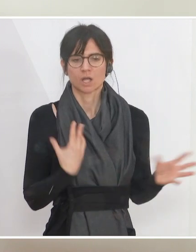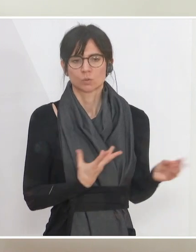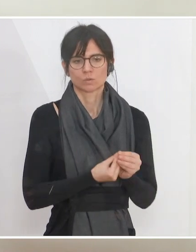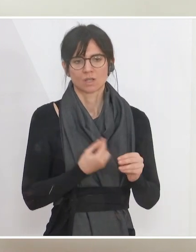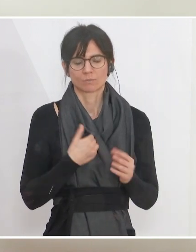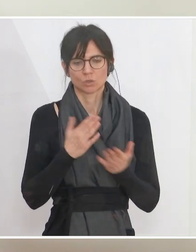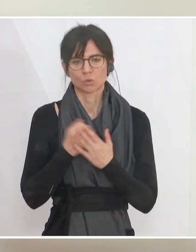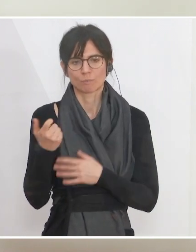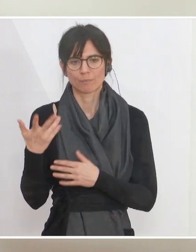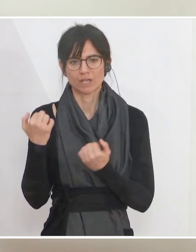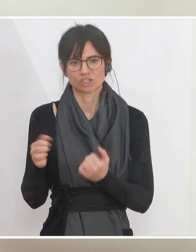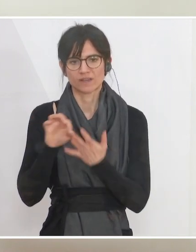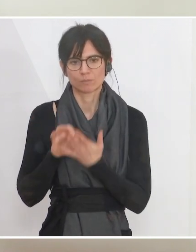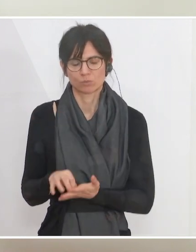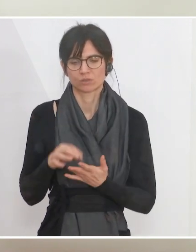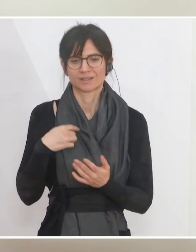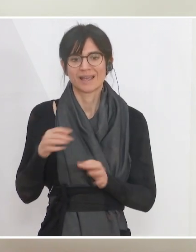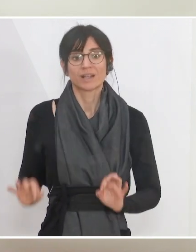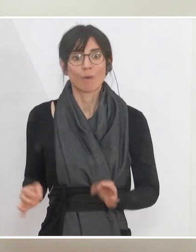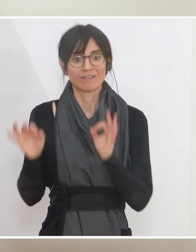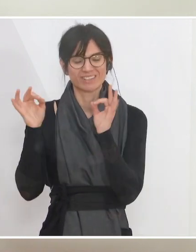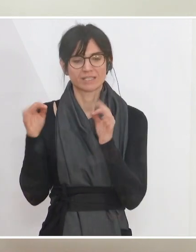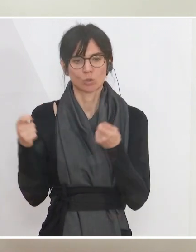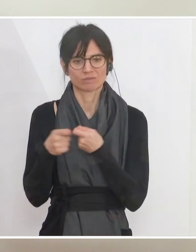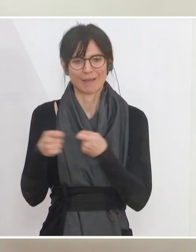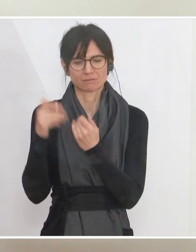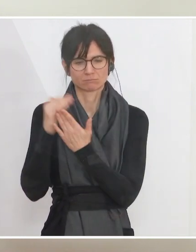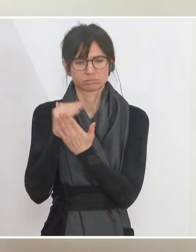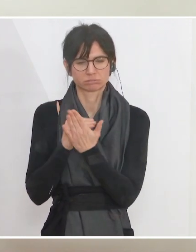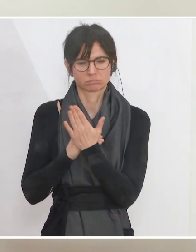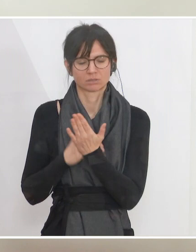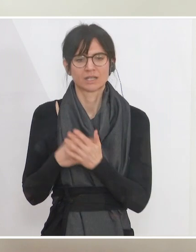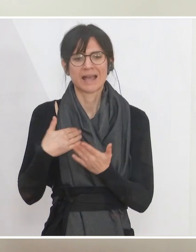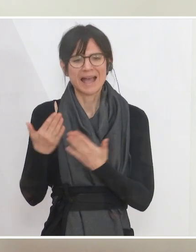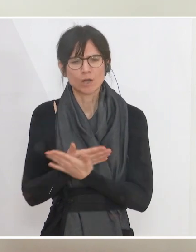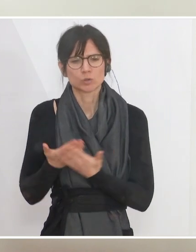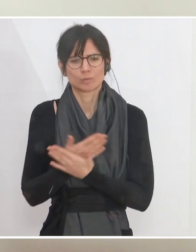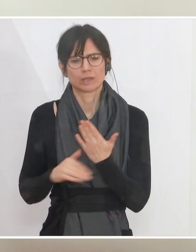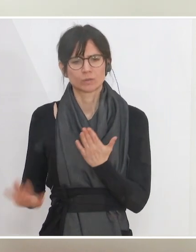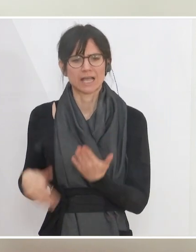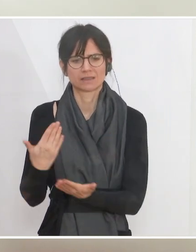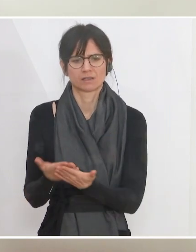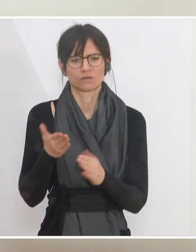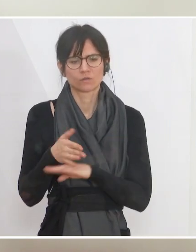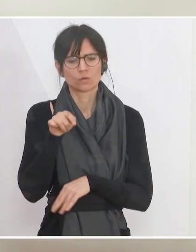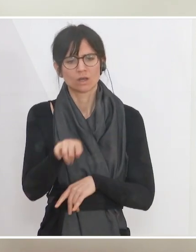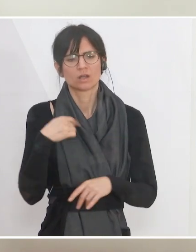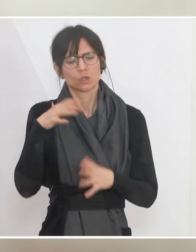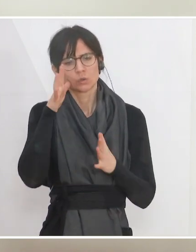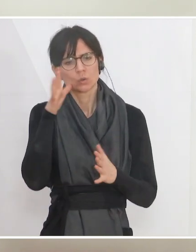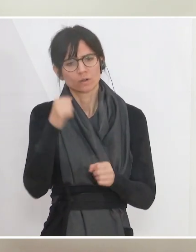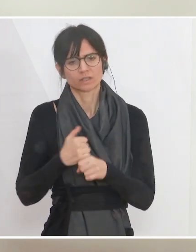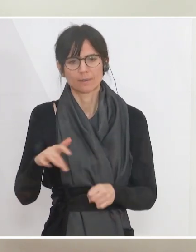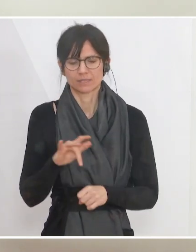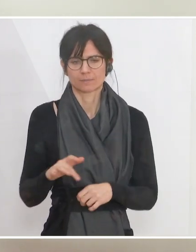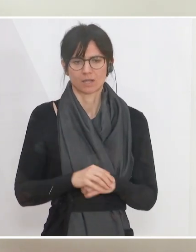Jahr schon erste Schwerpunkte im Bereich der Qualifizierung gesetzt. Ganz gezielt Ausbildungsangebote für diese Jobs der Zukunft gestartet